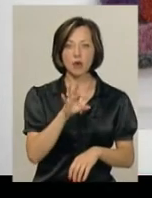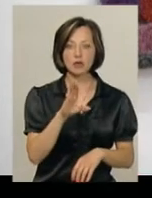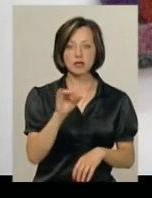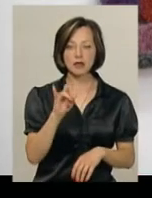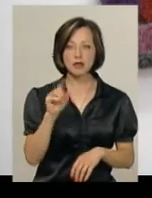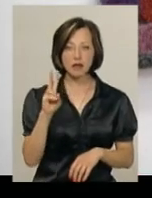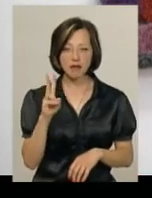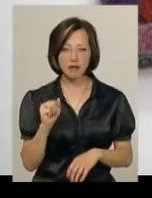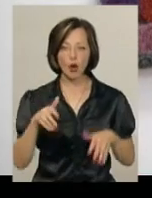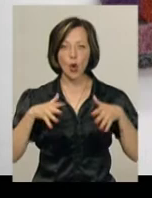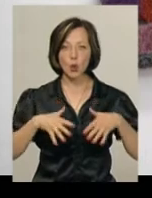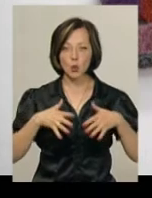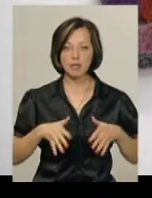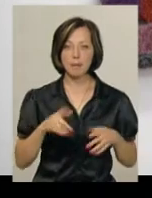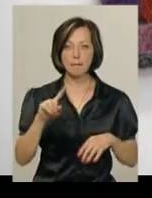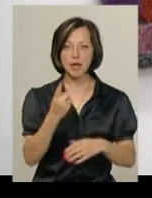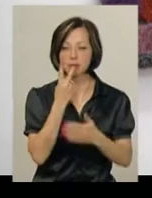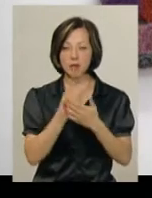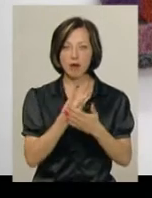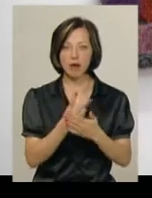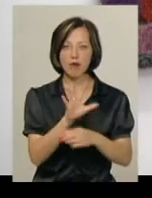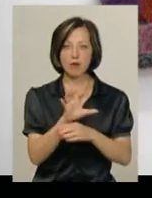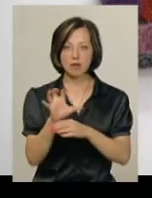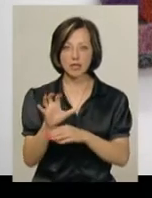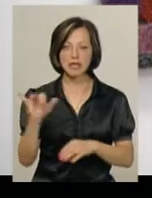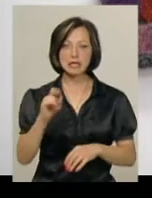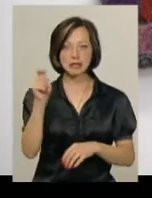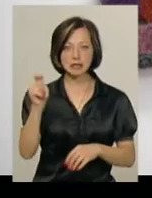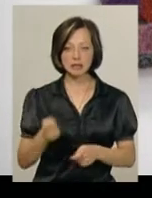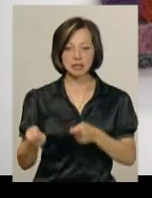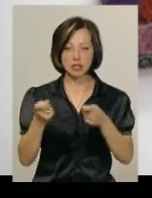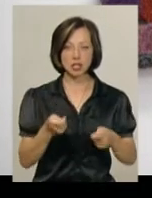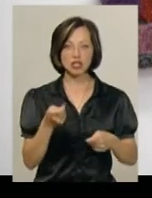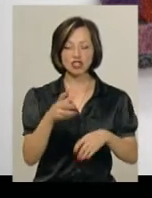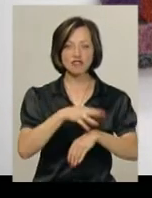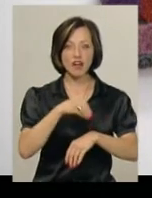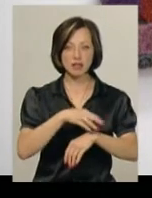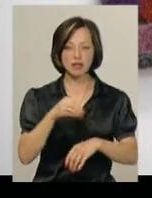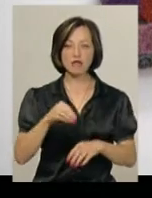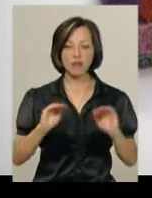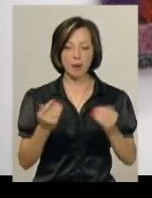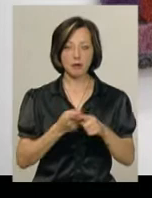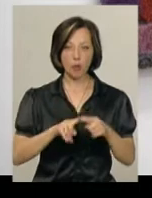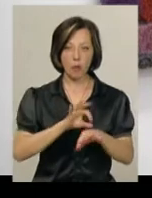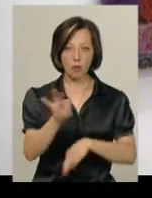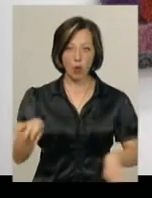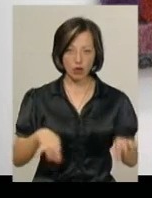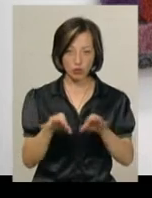Вперше представлені фотографії Михайла Назберга зі Швеції. Ми вперше презентуємо їх в рамках цього проєкту.